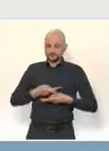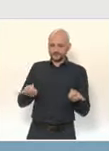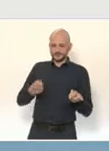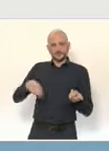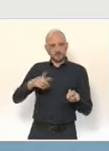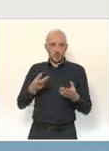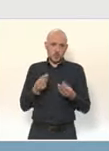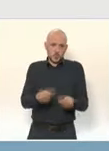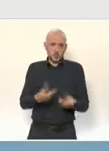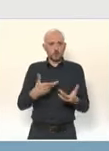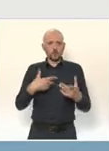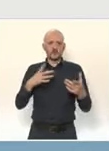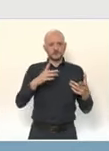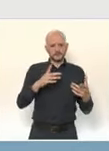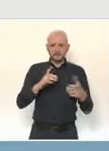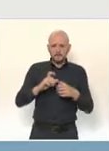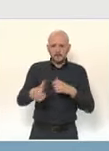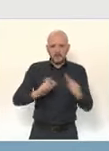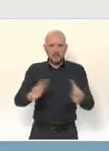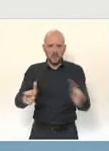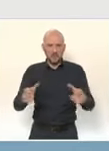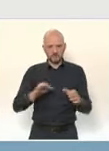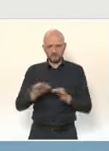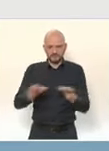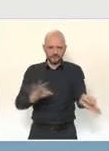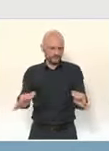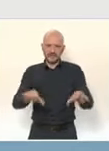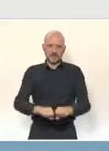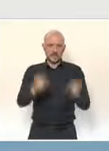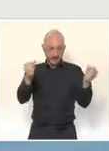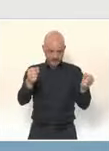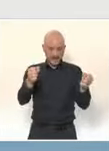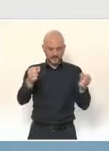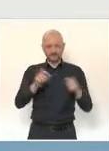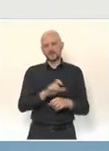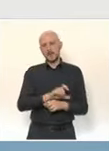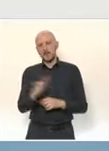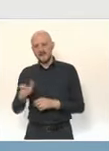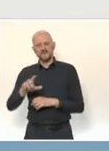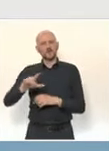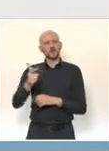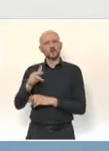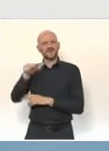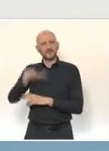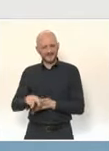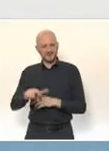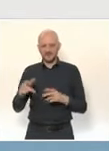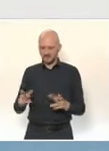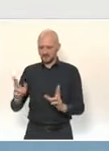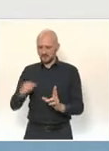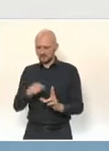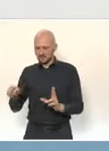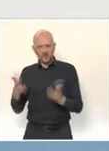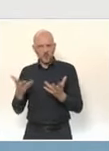pour les élèves de l'enseignement secondaire. Au deuxième trimestre, nous avons développé les tests salivaires. Ces tests salivaires vont